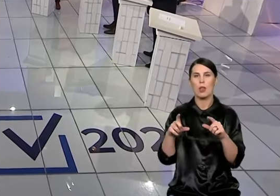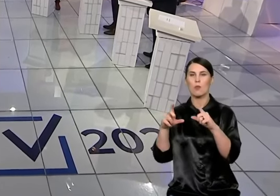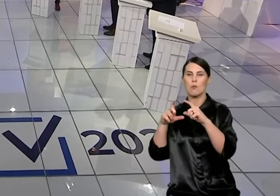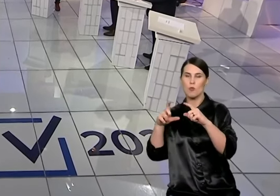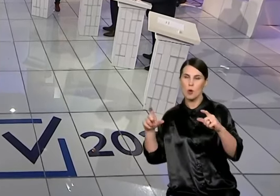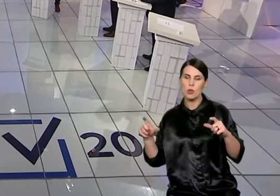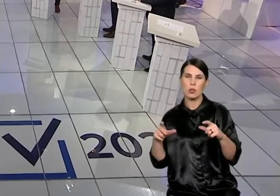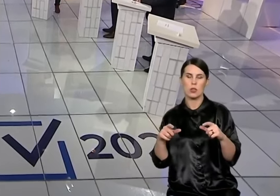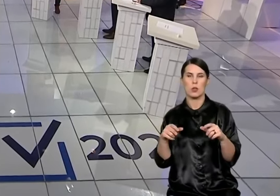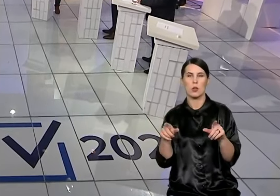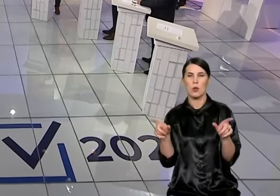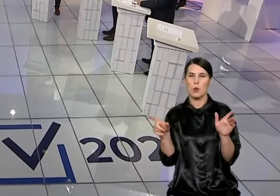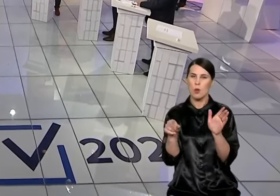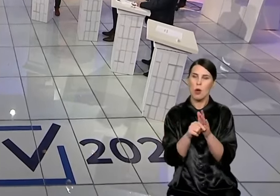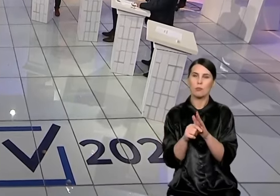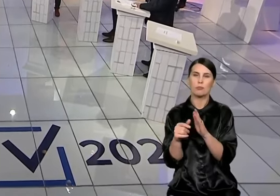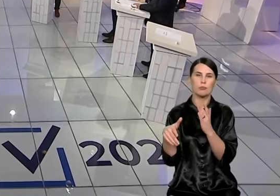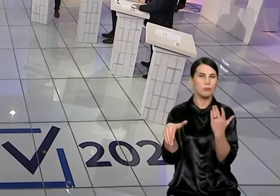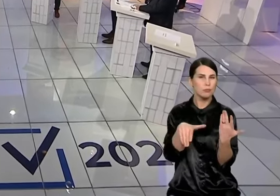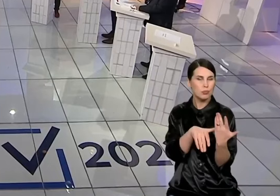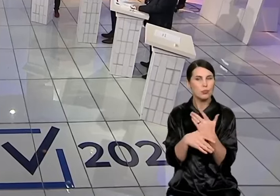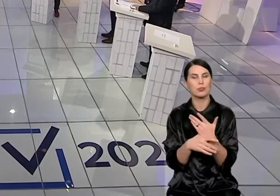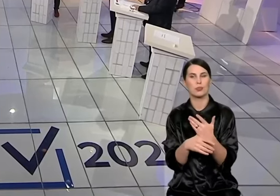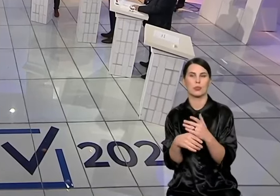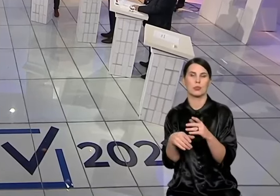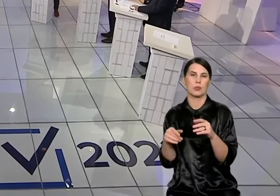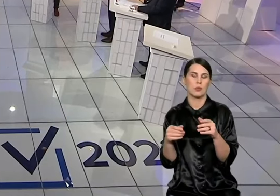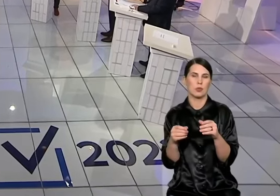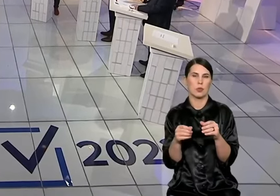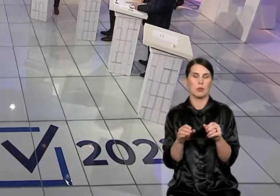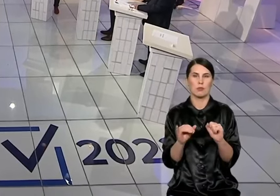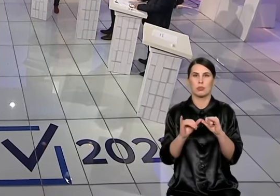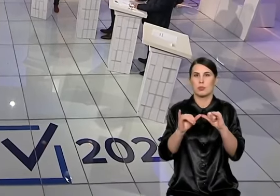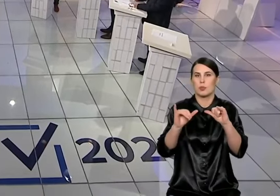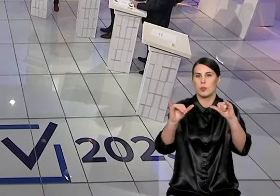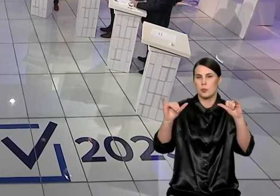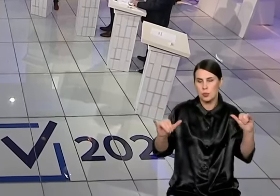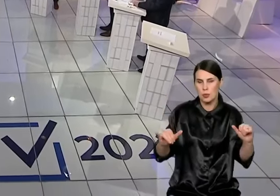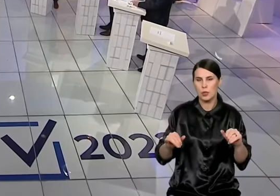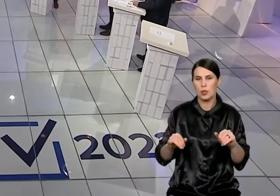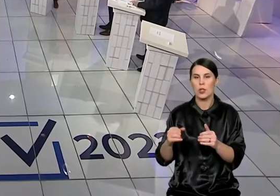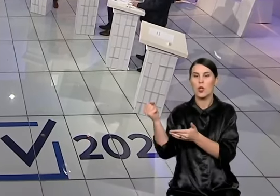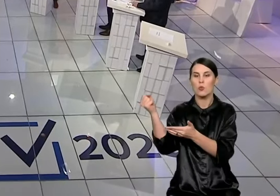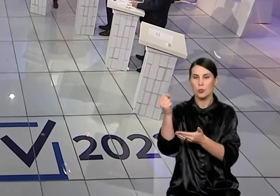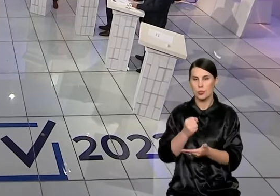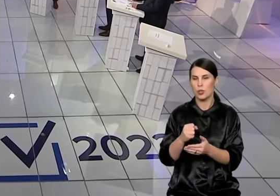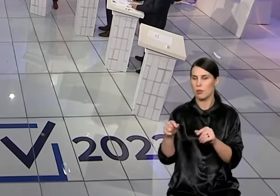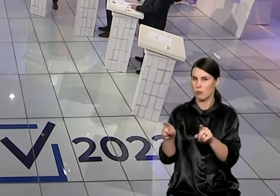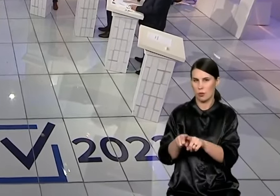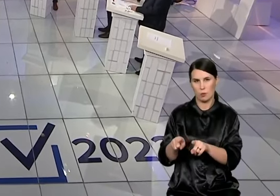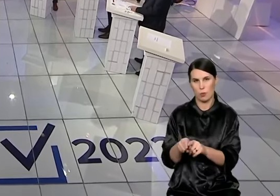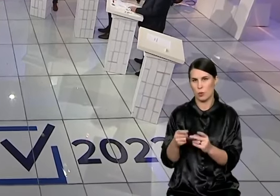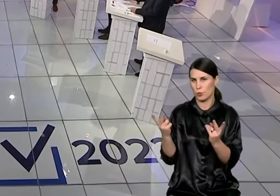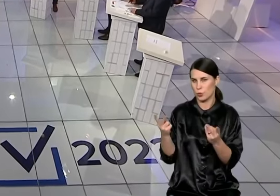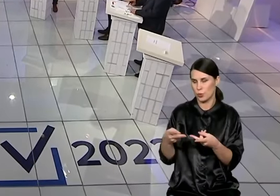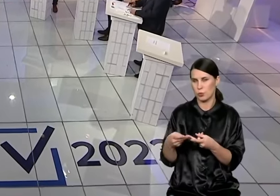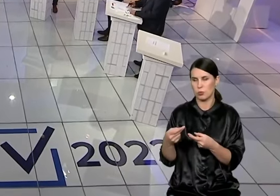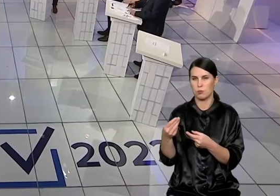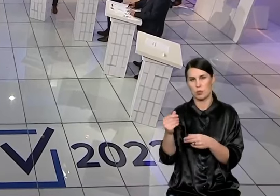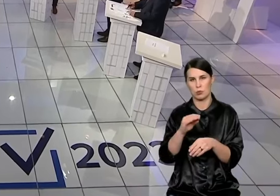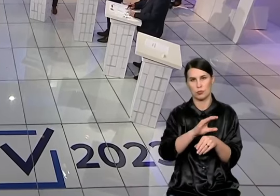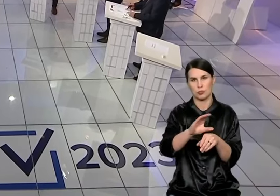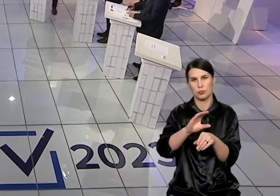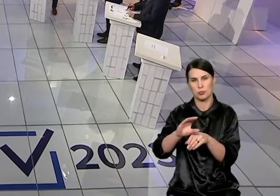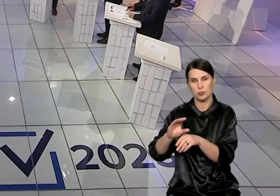ir viskas, kas yra reikalinga. tokių būdų ir, aišku, iš biudžeto atleiskit irgi reikia statyti. Sėskdu. Pana Arskevičių